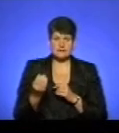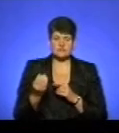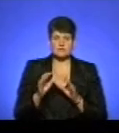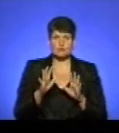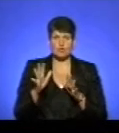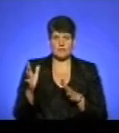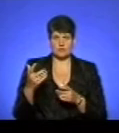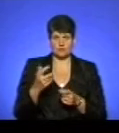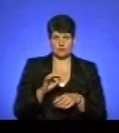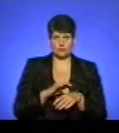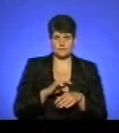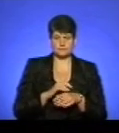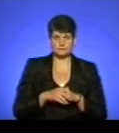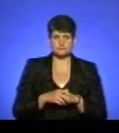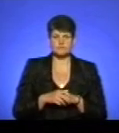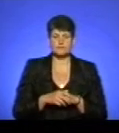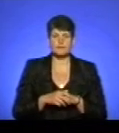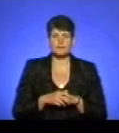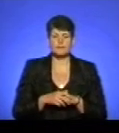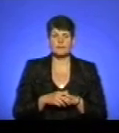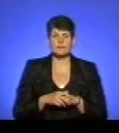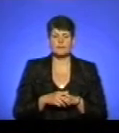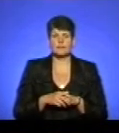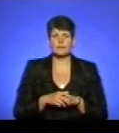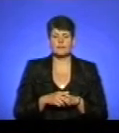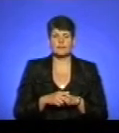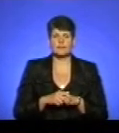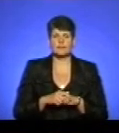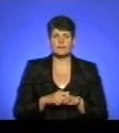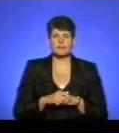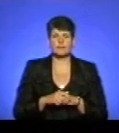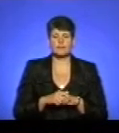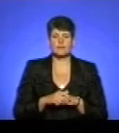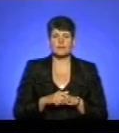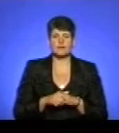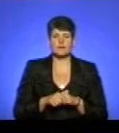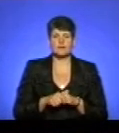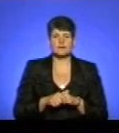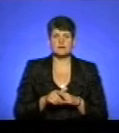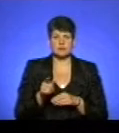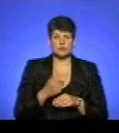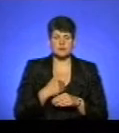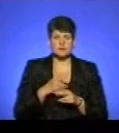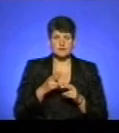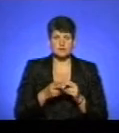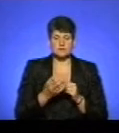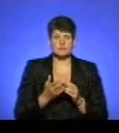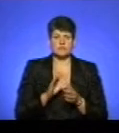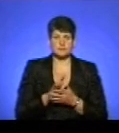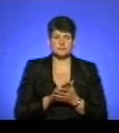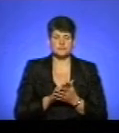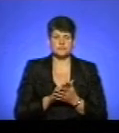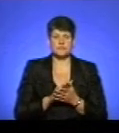інфікування. Зрозуміло. Пане Богдане, я прошу обичання вас перебили, ви хотіли завершити. Дивіться,